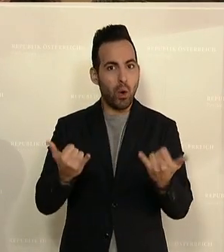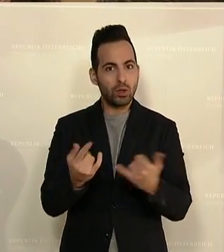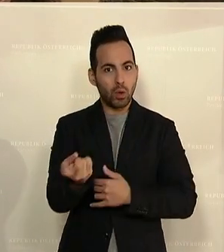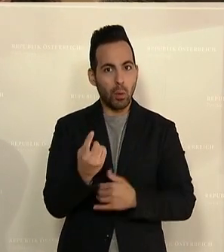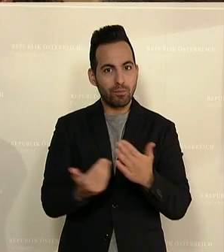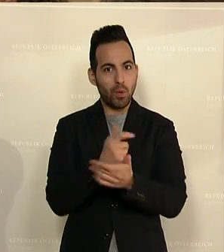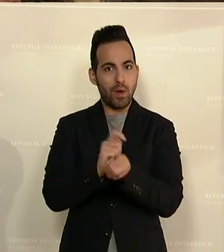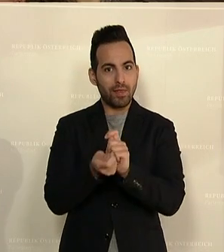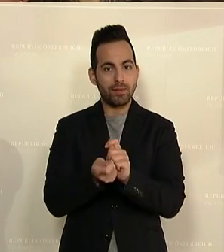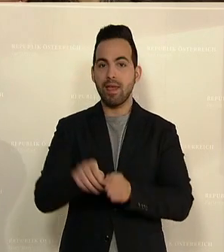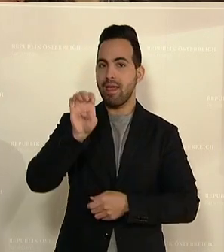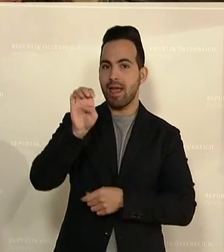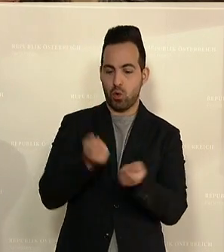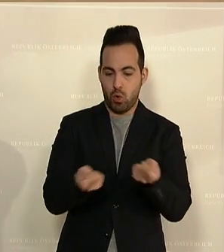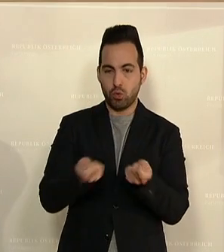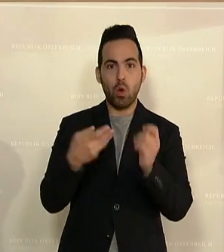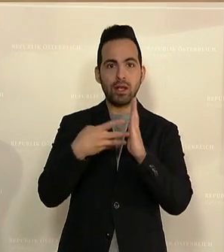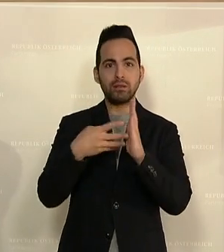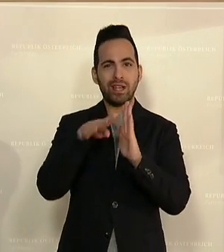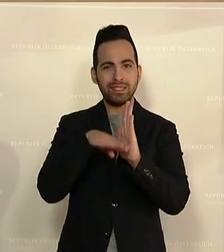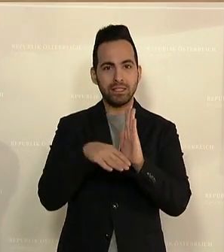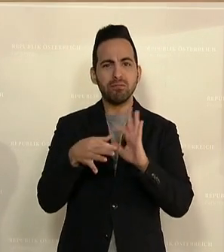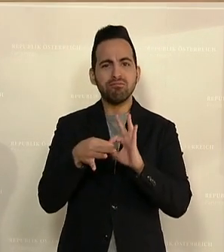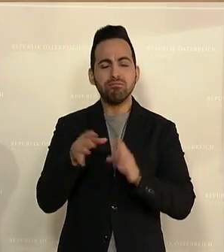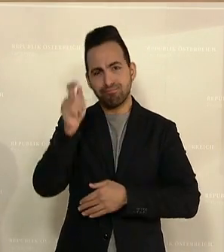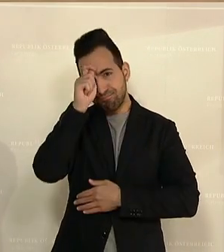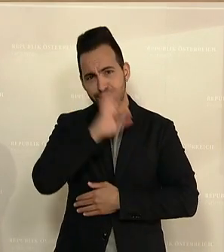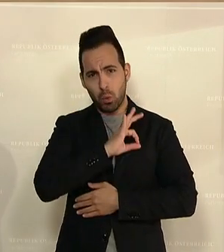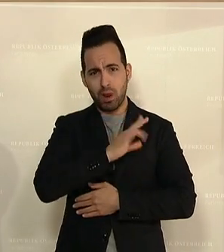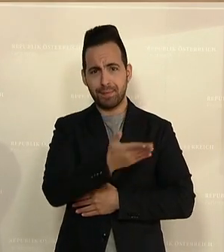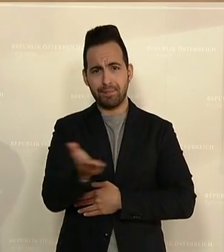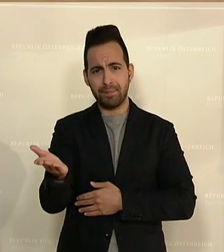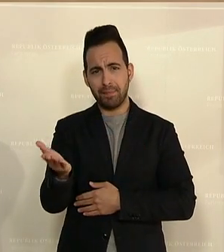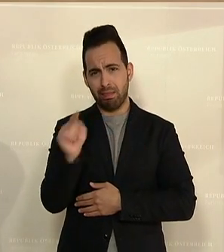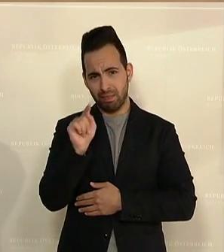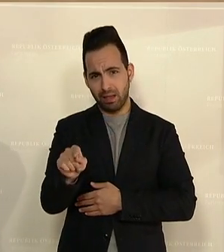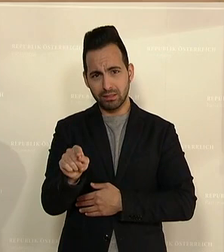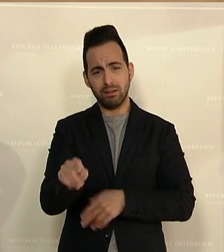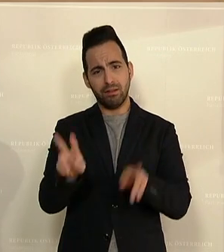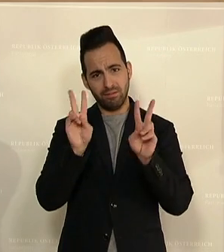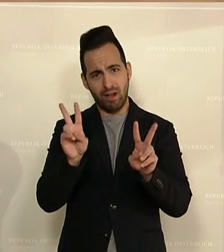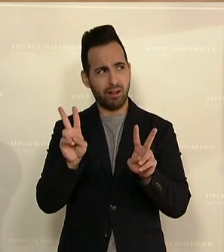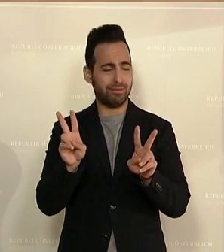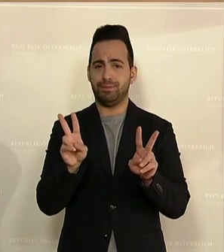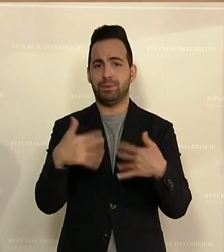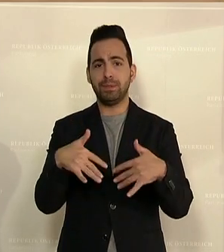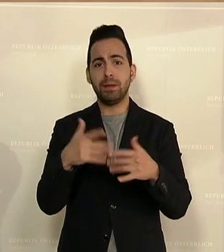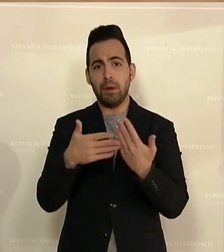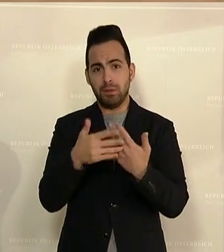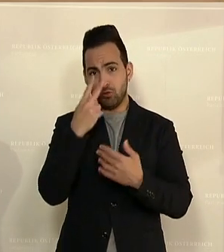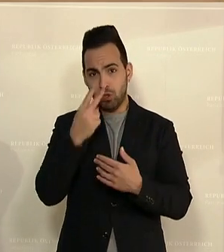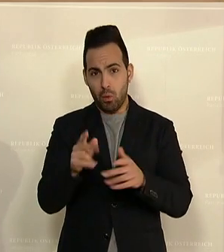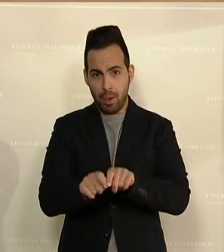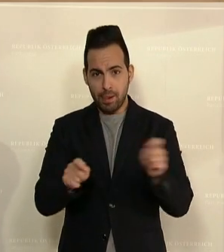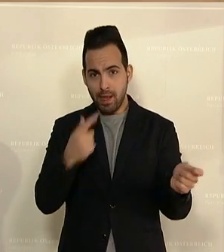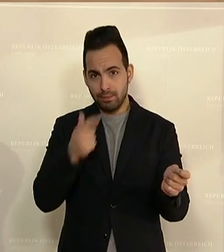beinhaltet das E-Control-Gesetz. Und geschätzte Kolleginnen und Kollegen, das bringt es wirklich auf den Punkt, wenn man sich das